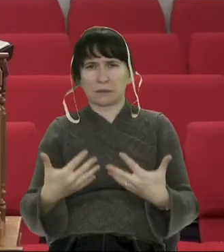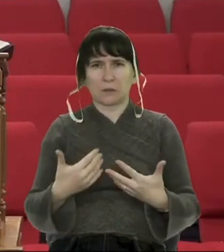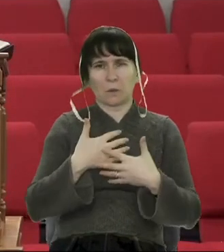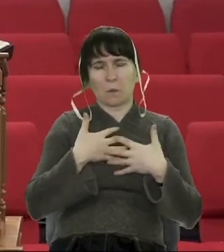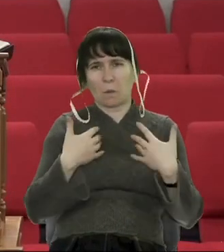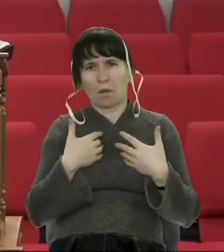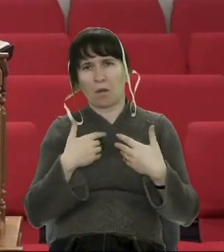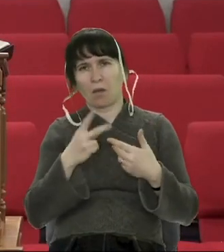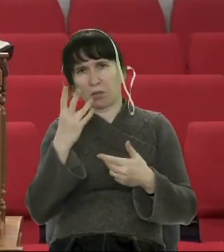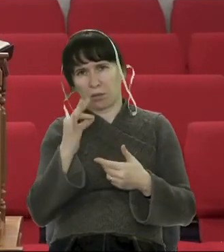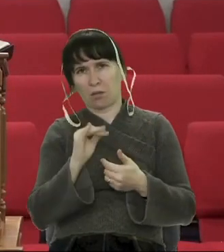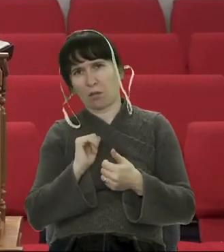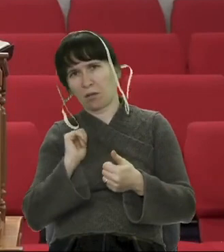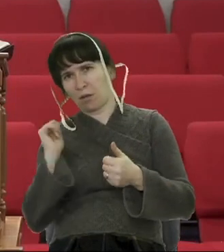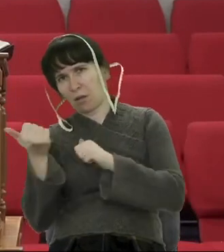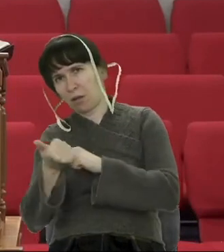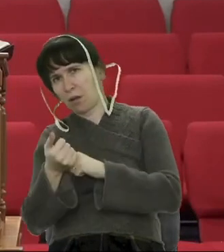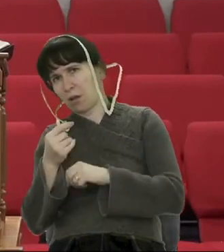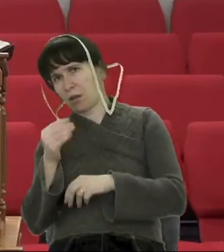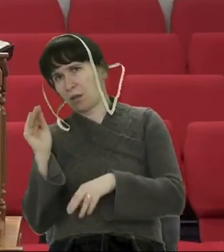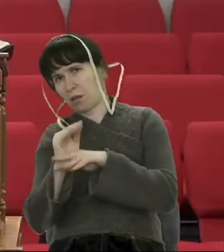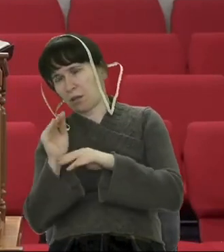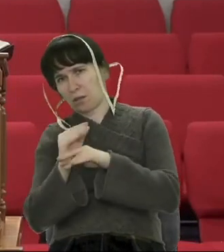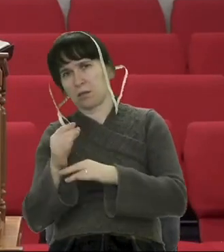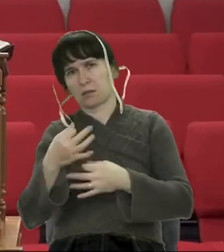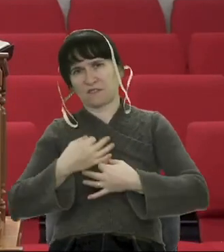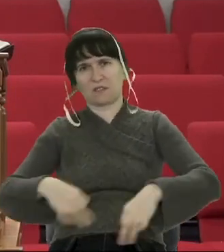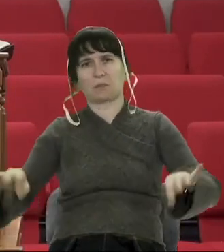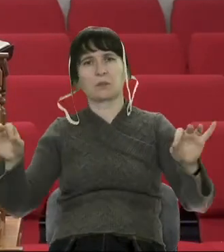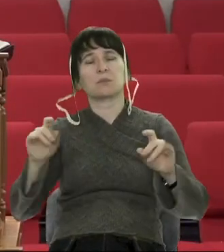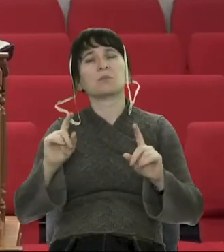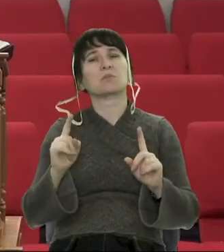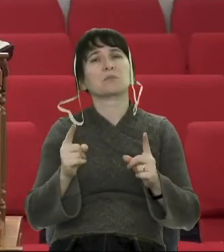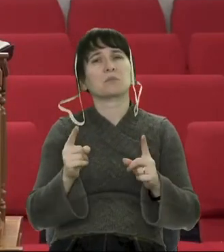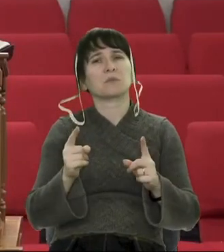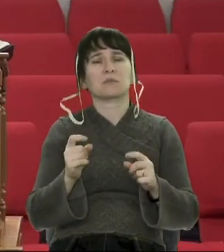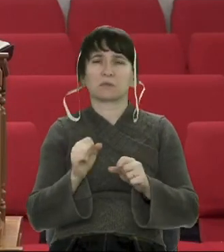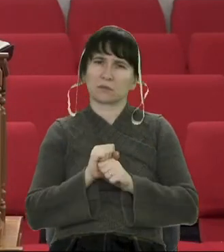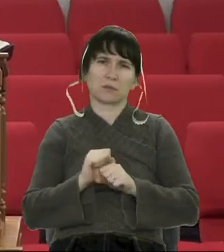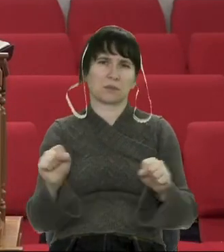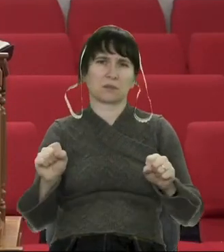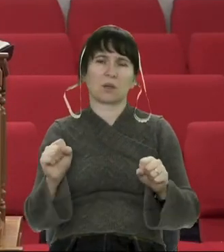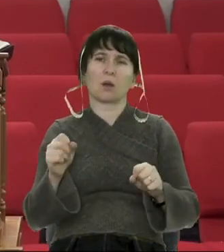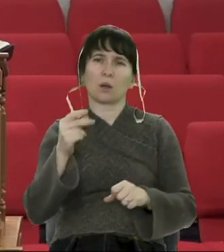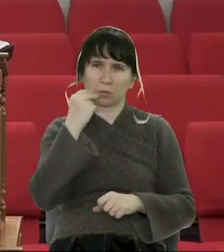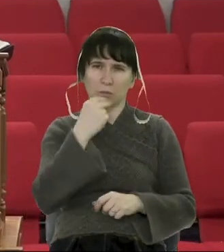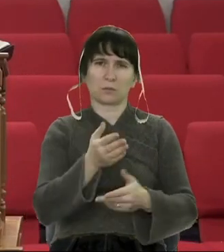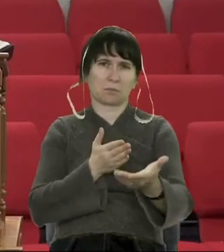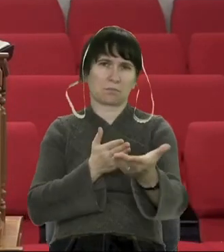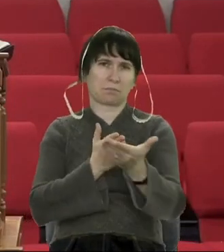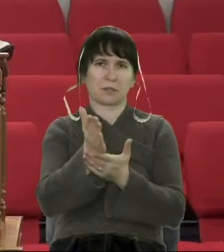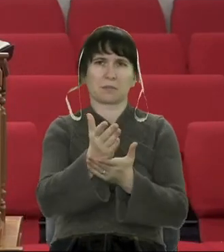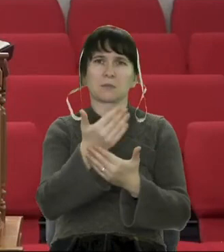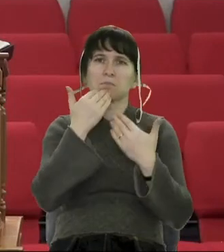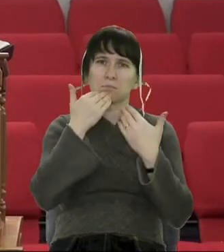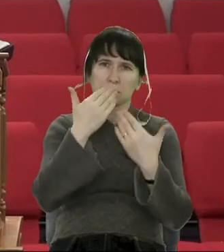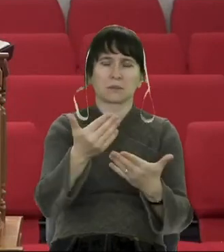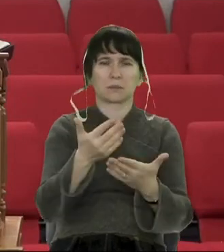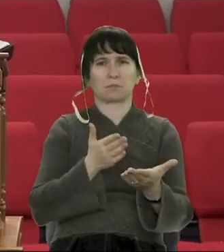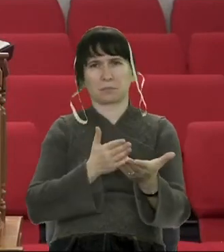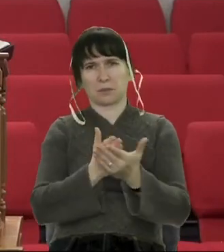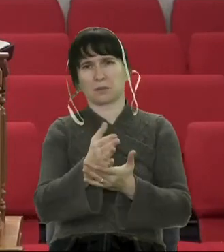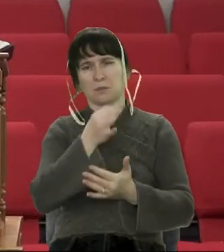робімо нічого у людей за спиною. А будьмо щирими в цьому випадку. Наступна річ.